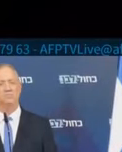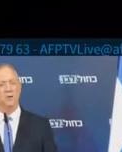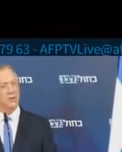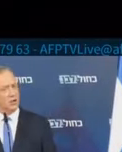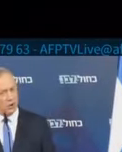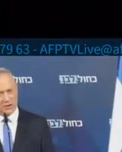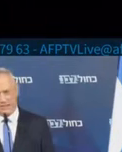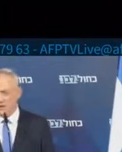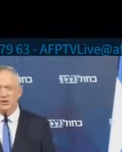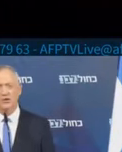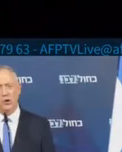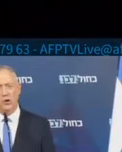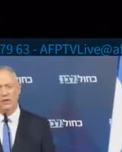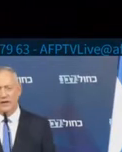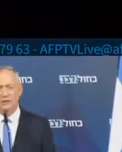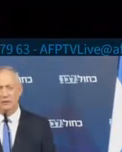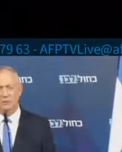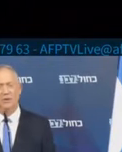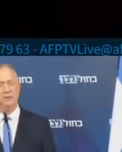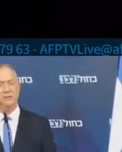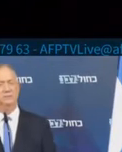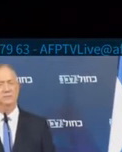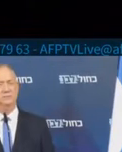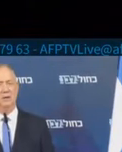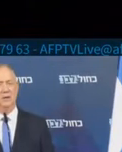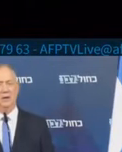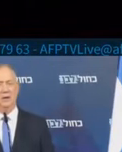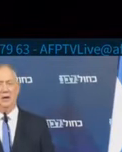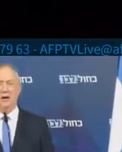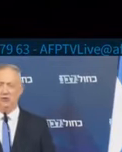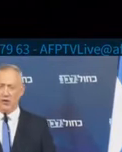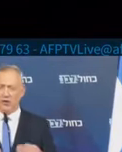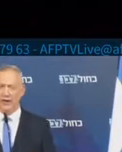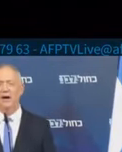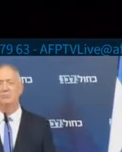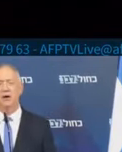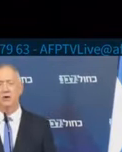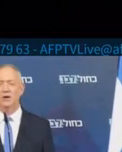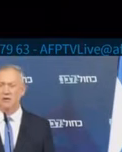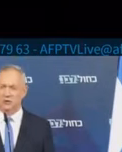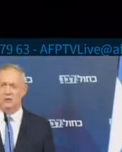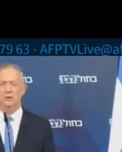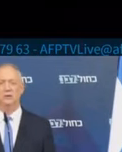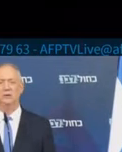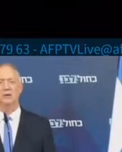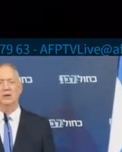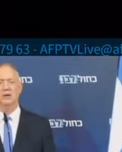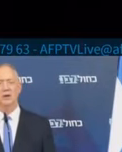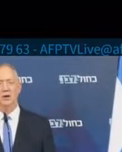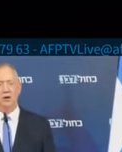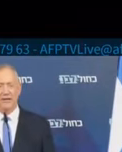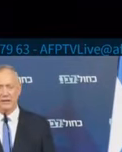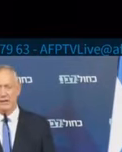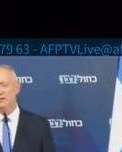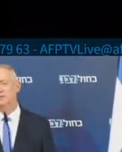et nous laver les mains. Je veux aussi vous rappeler que tous ceux qui ont une maladie chronique ou